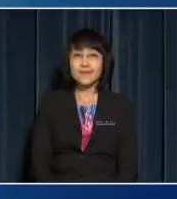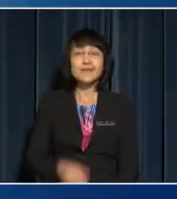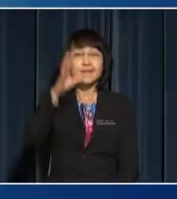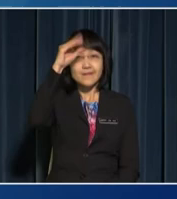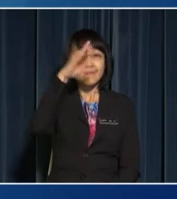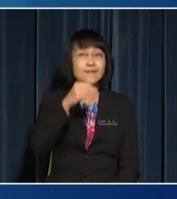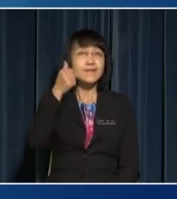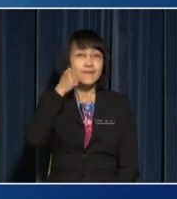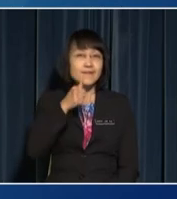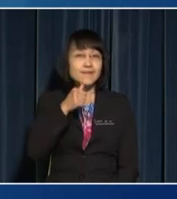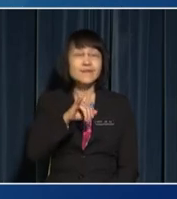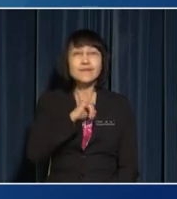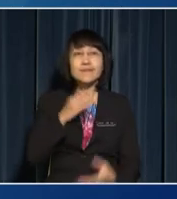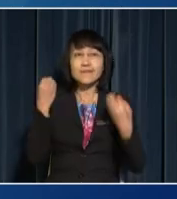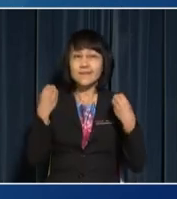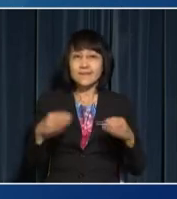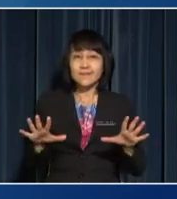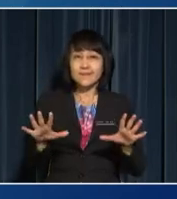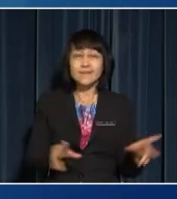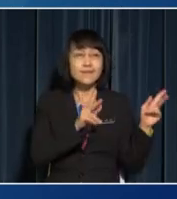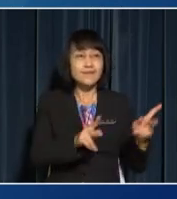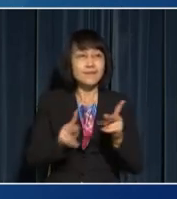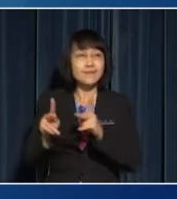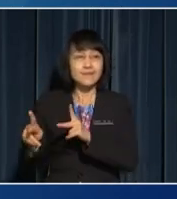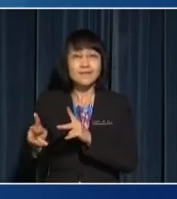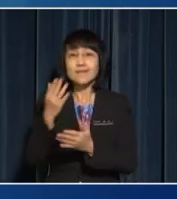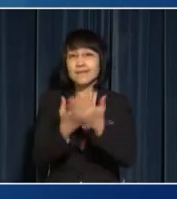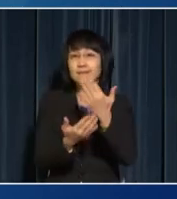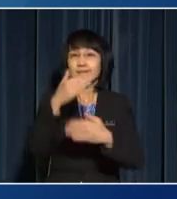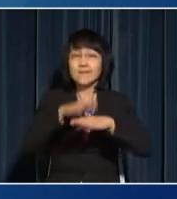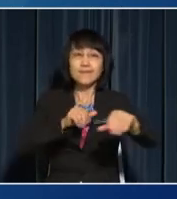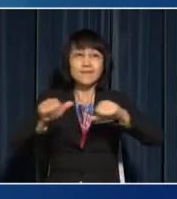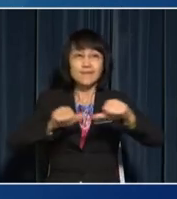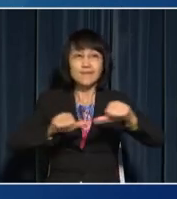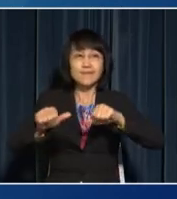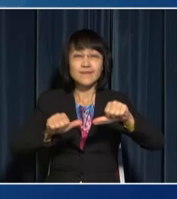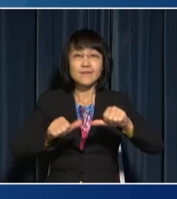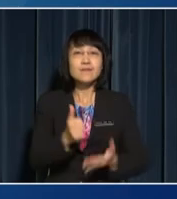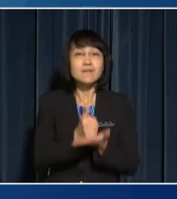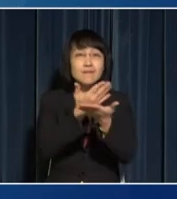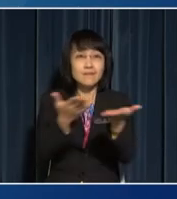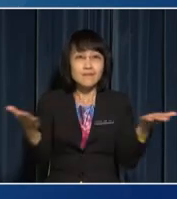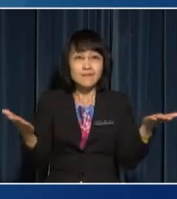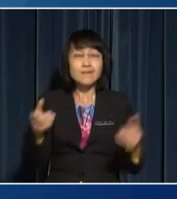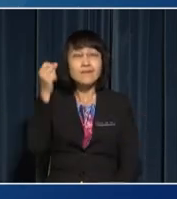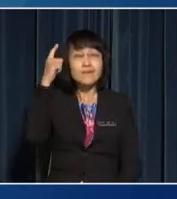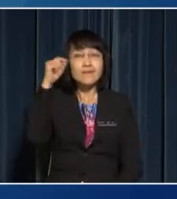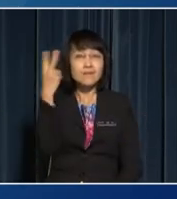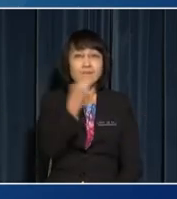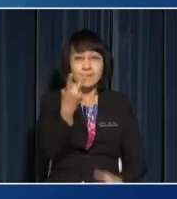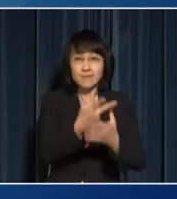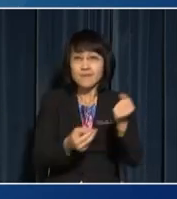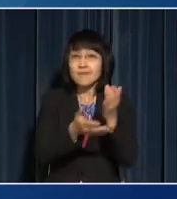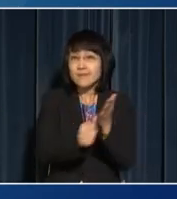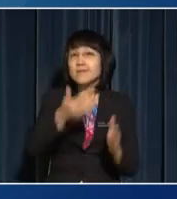Boys and girls Next, I have prepared a hands-on activity that will help you to understand